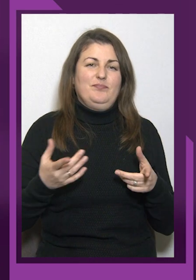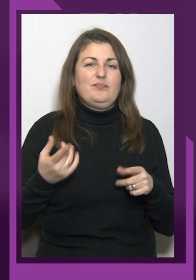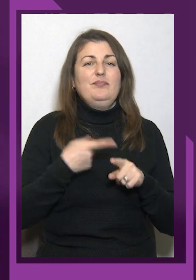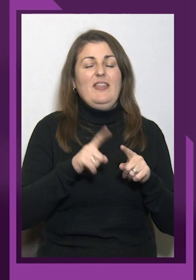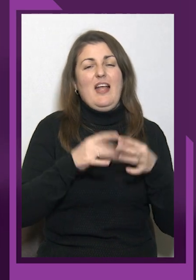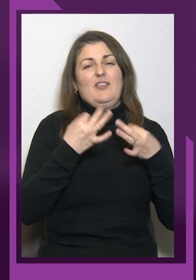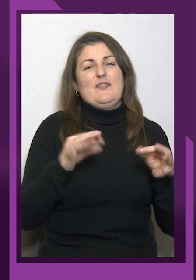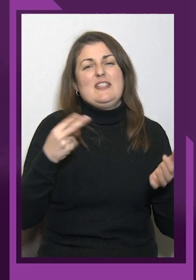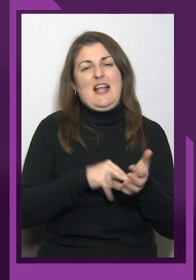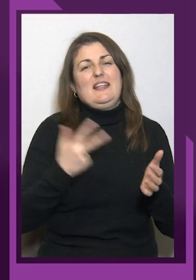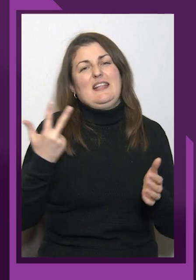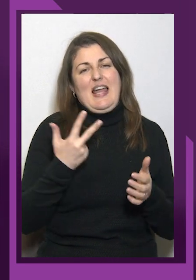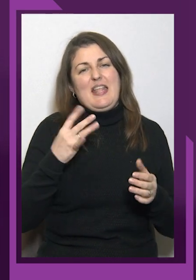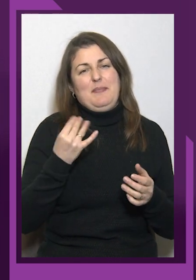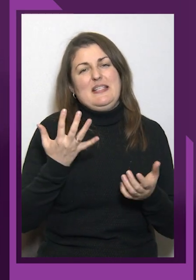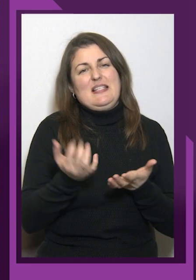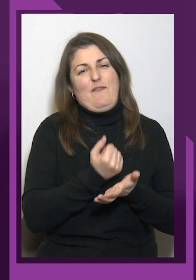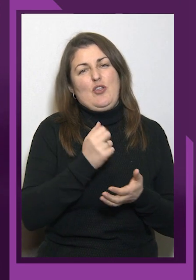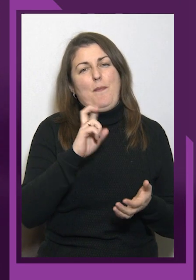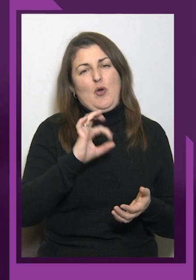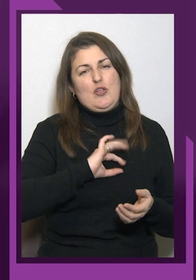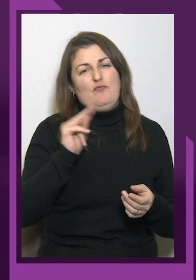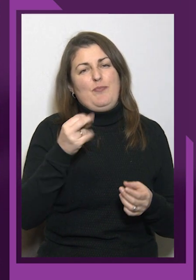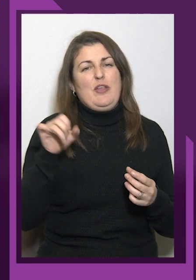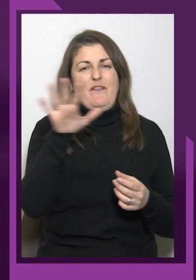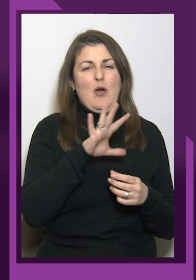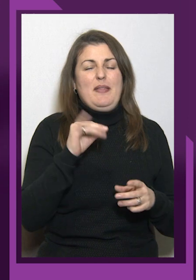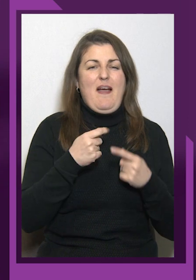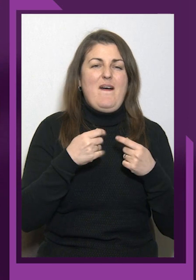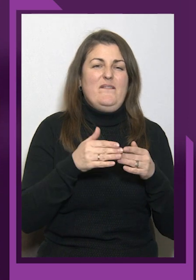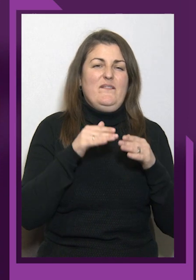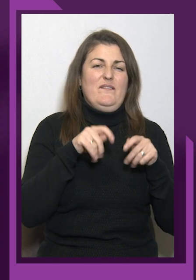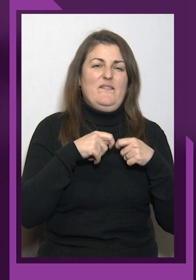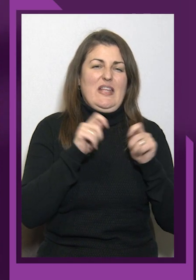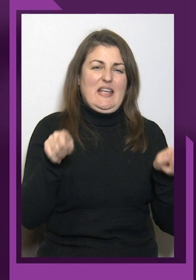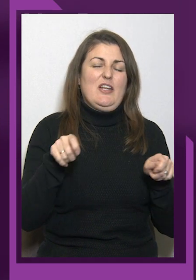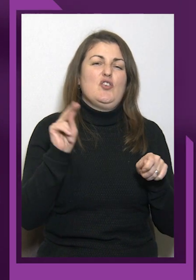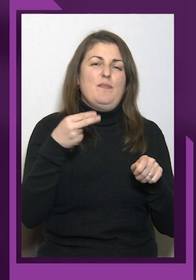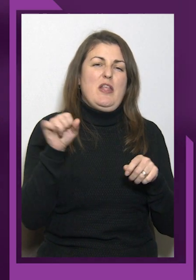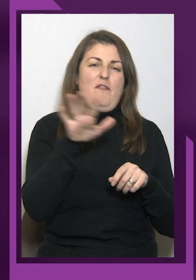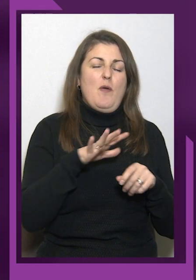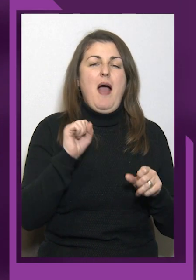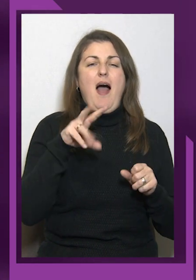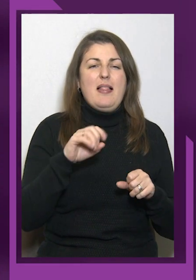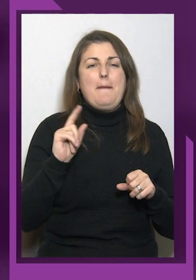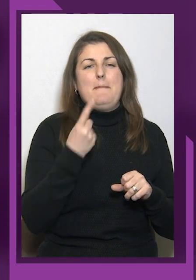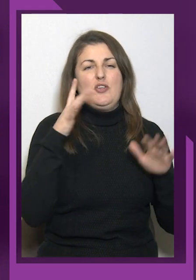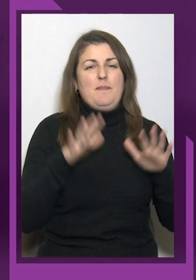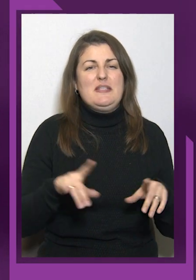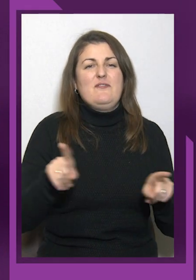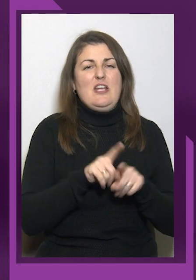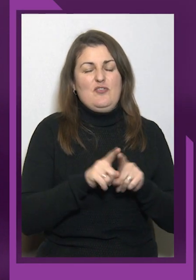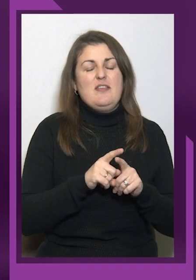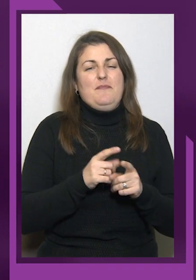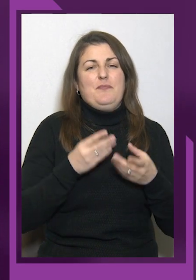Європи та відкритого чемпіонату Європи. Але і перше місце все ж підкорилось Юрію. Він став найкращим спортсменом